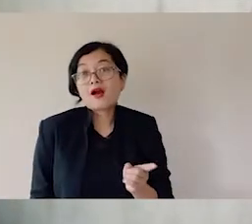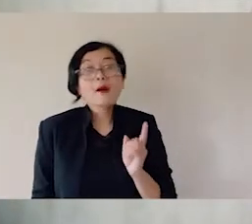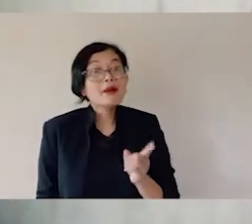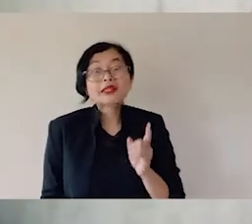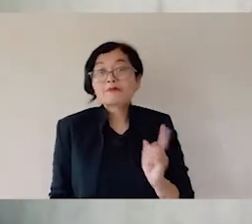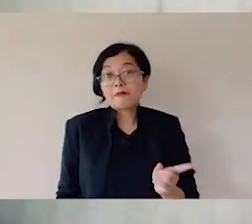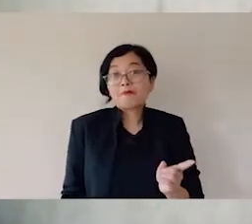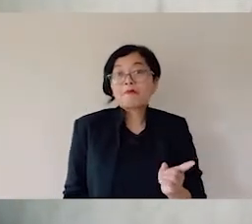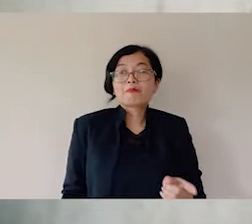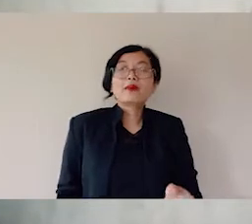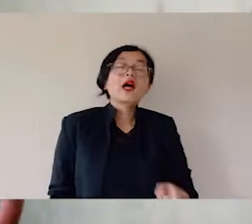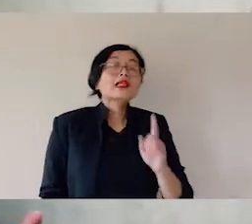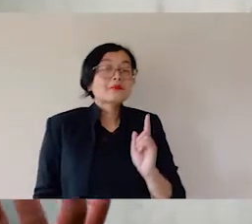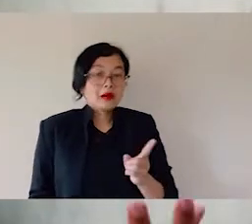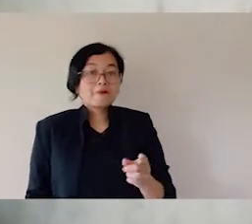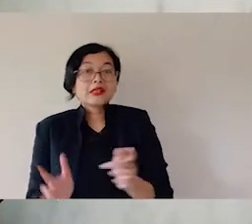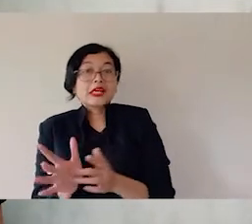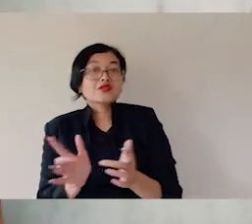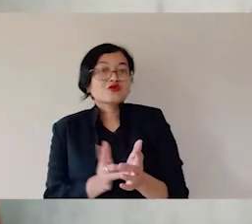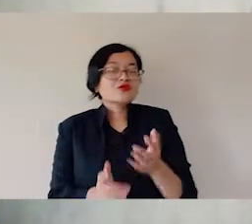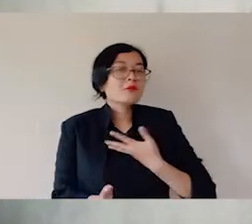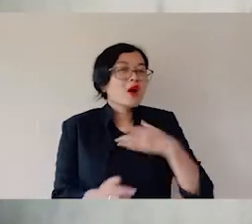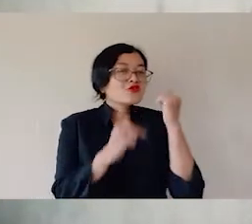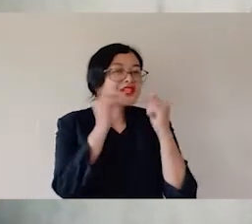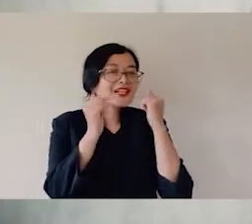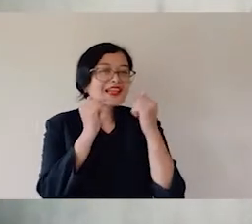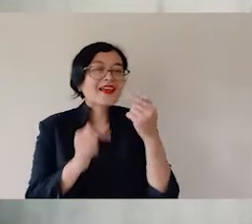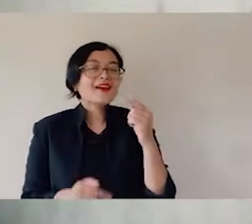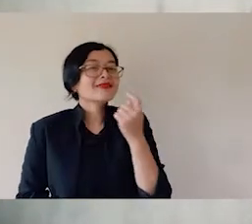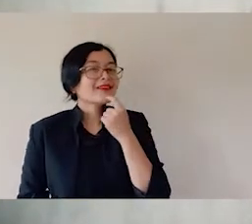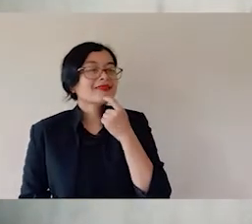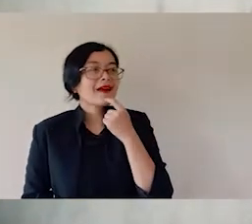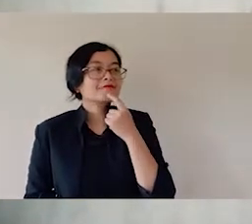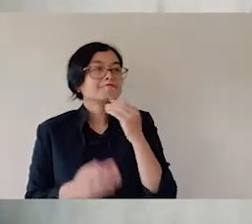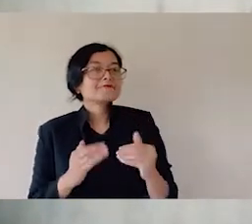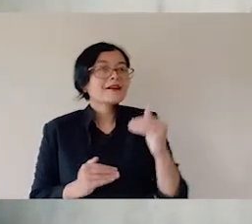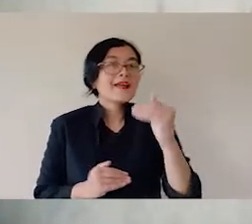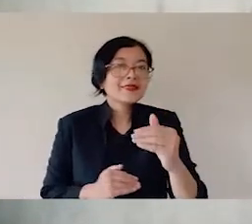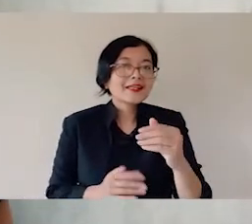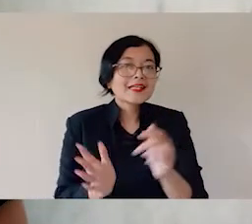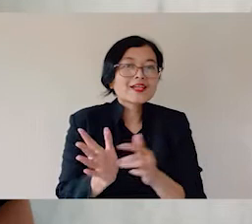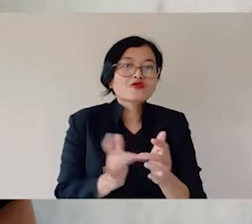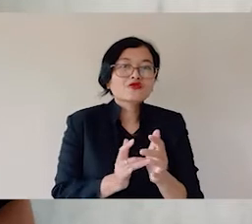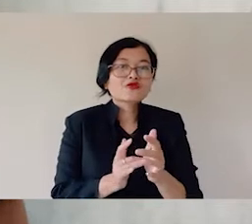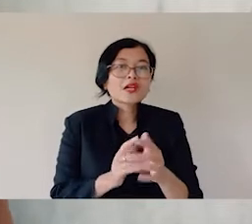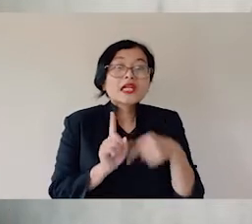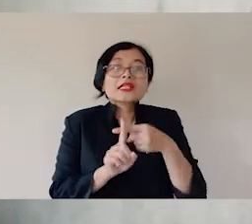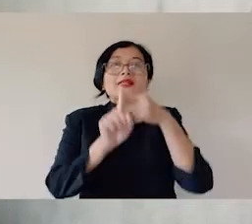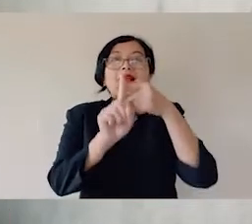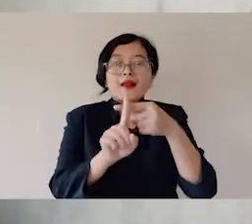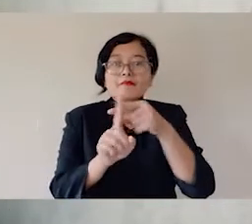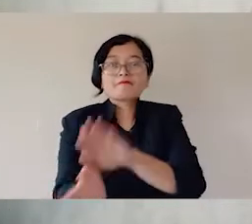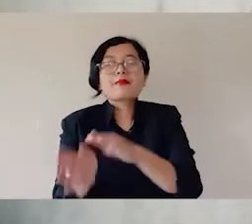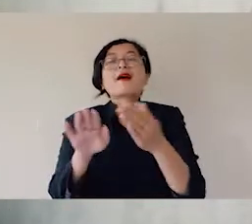lewat peristiwa kematian yang disalib untuk menebus dosa manusia. Tetapi di dalam iman kekristenan seperti yang